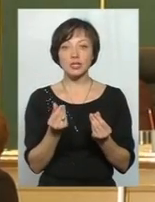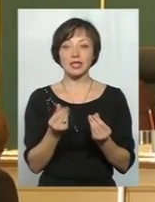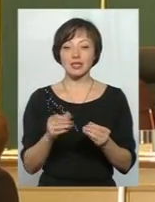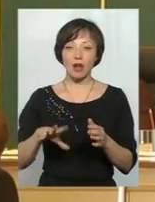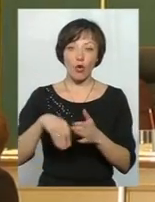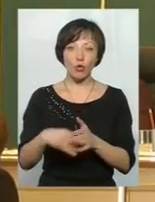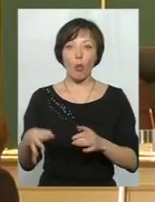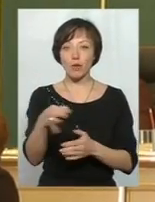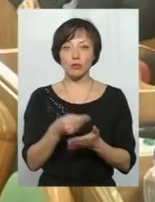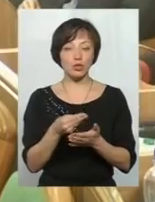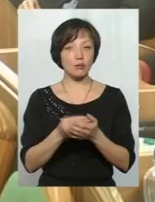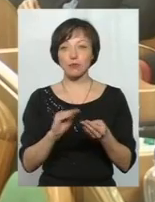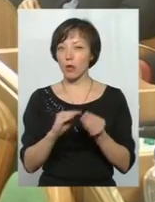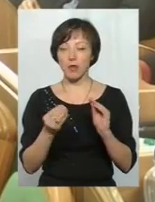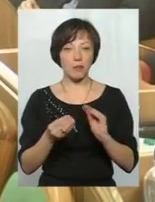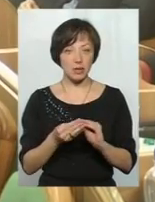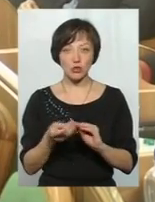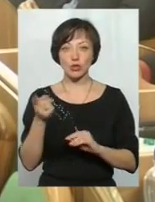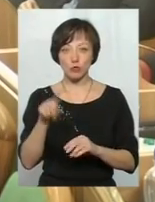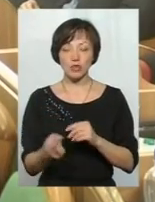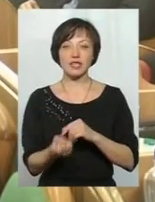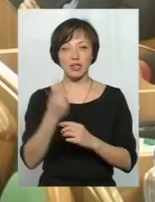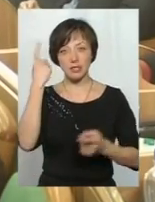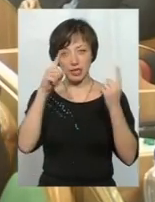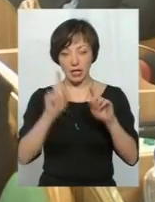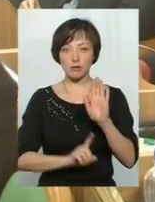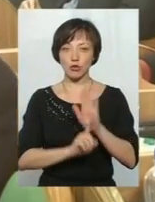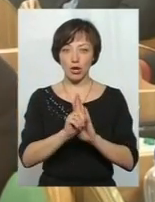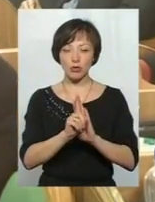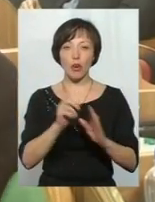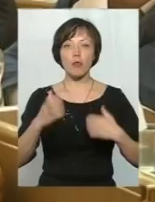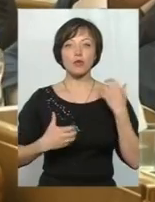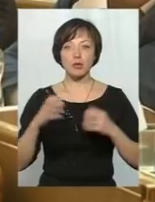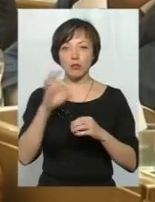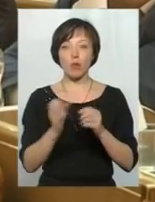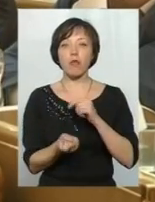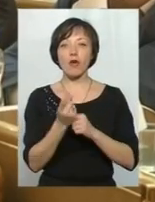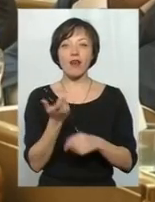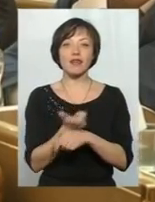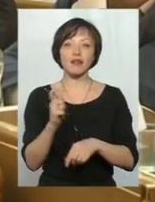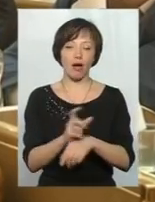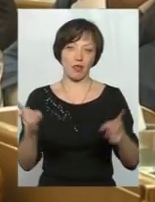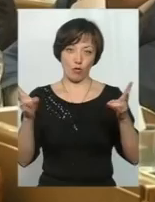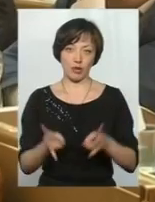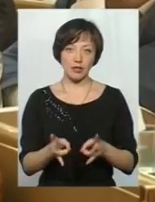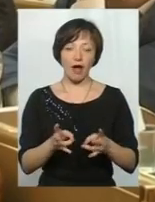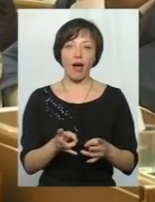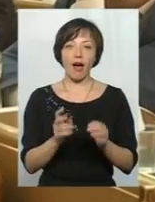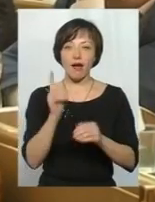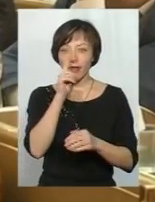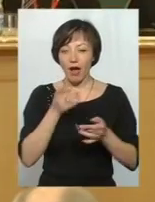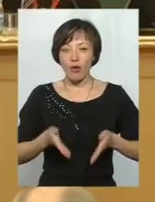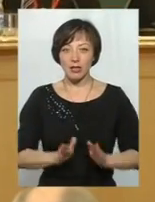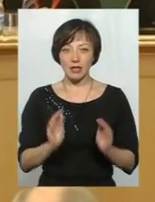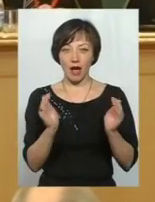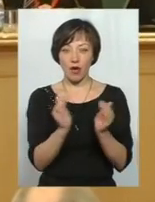обласного бюджету буде проблематично. Тому з'явилася ідея спочатку подбати про появу найнеобхіднішого – неонатального відділення